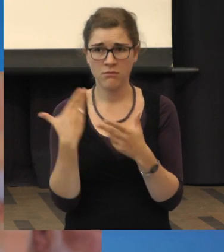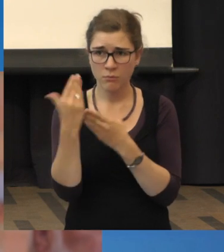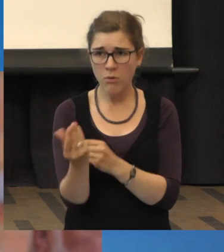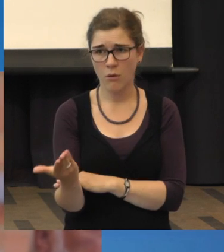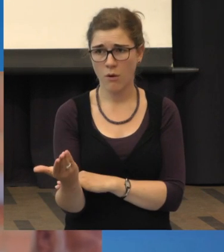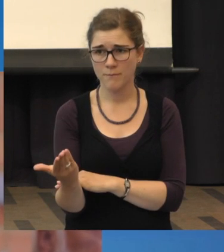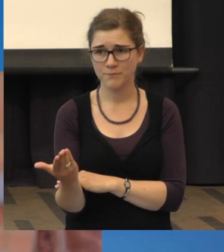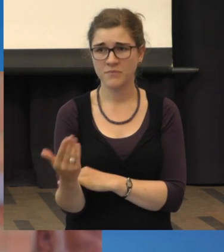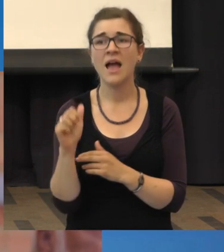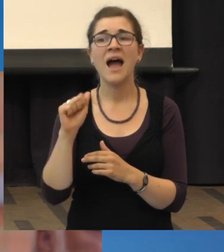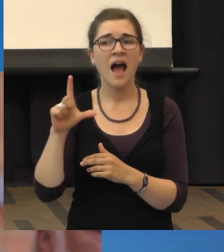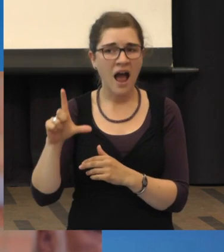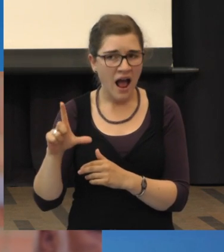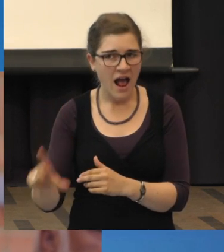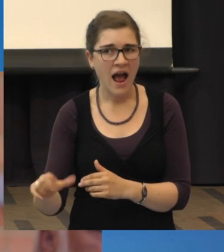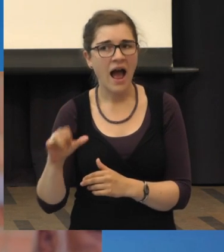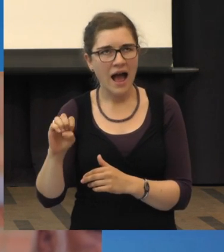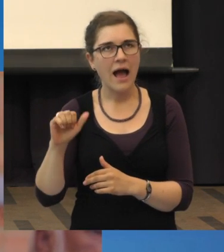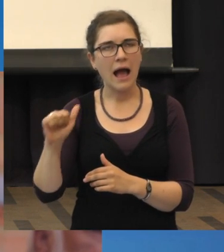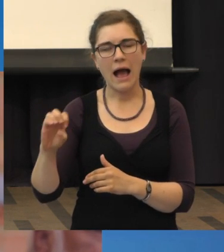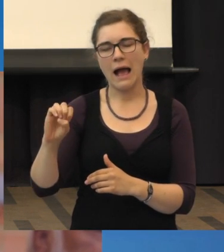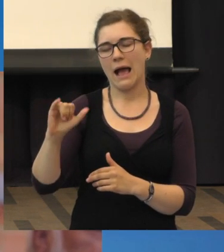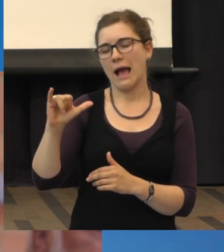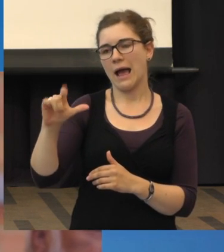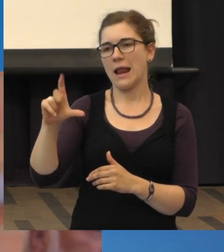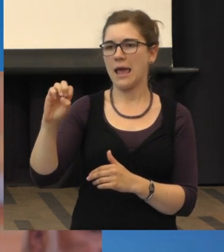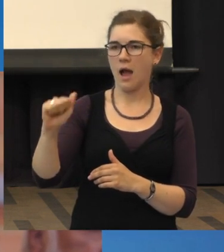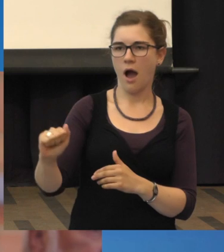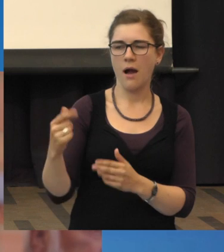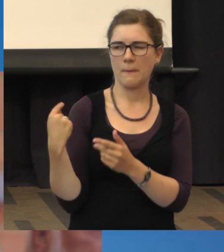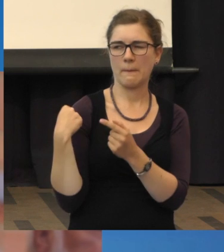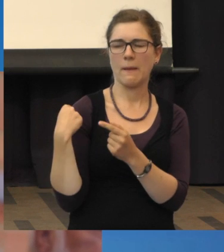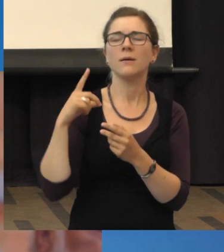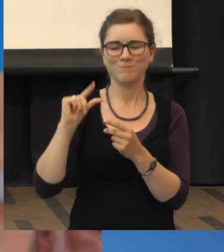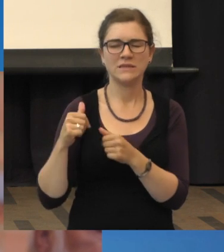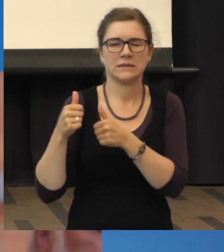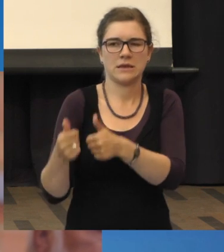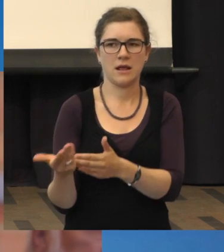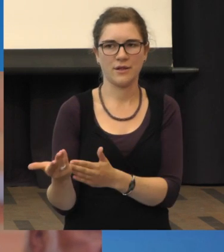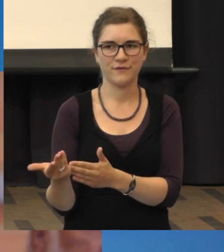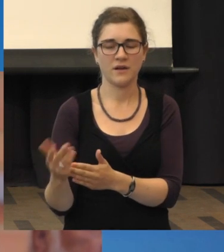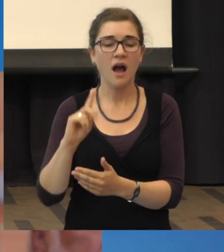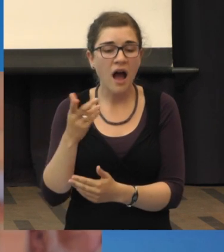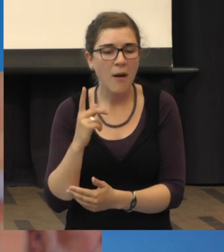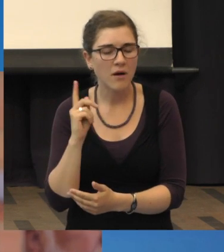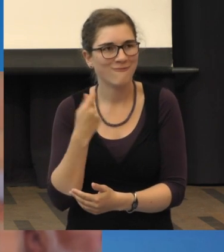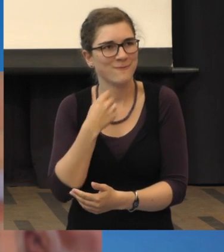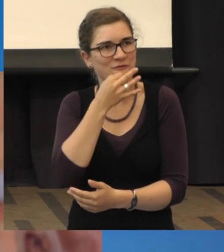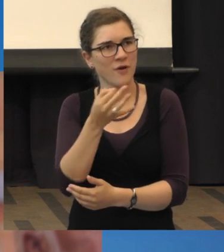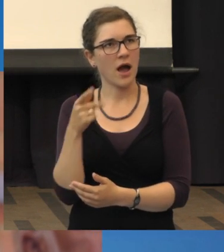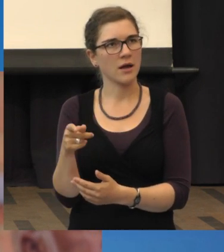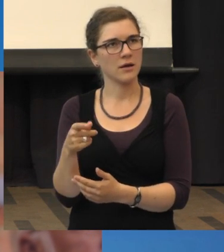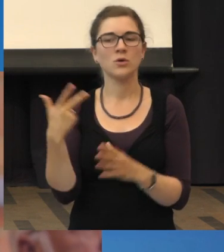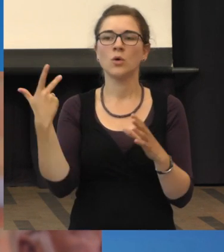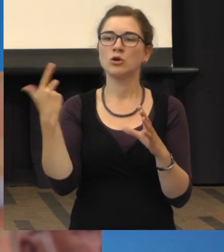sagen, Ailea hat in letzter Zeit etwas geholfen. Aber meine Frage ist, nach